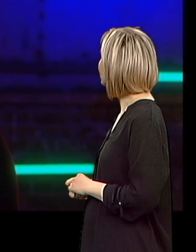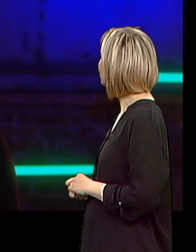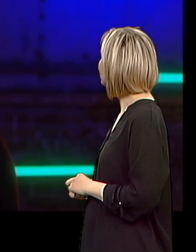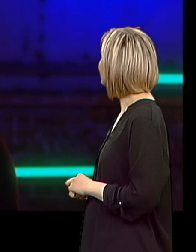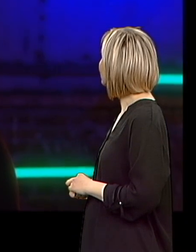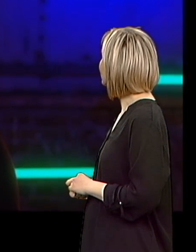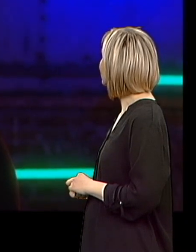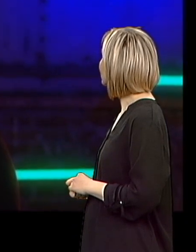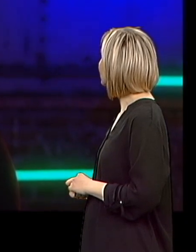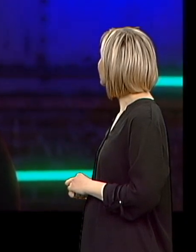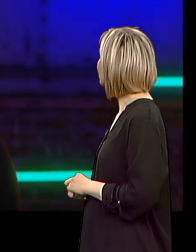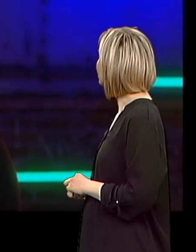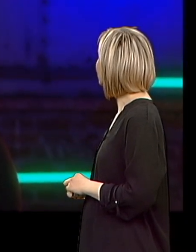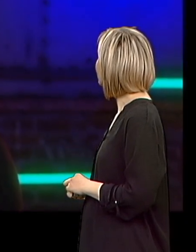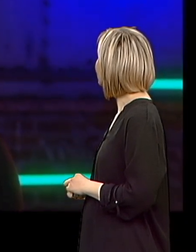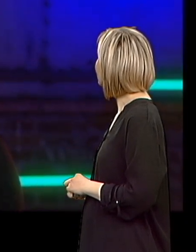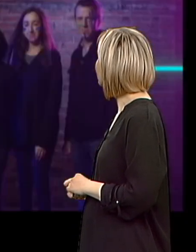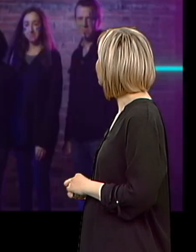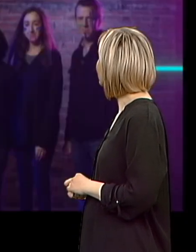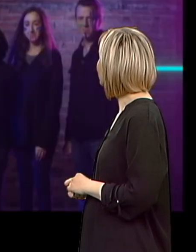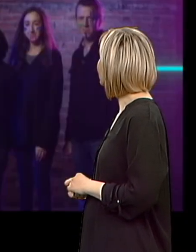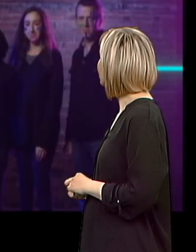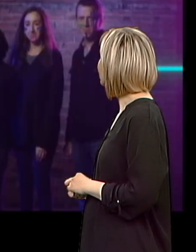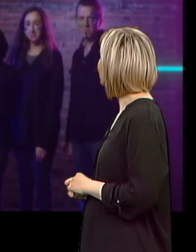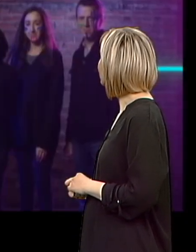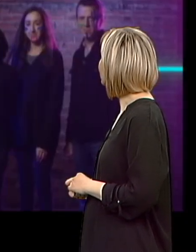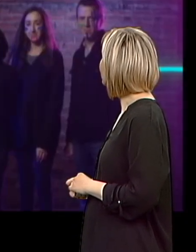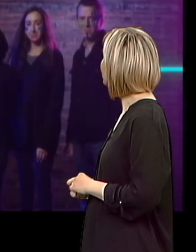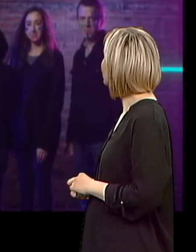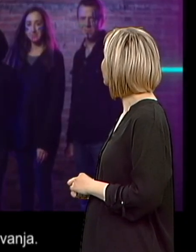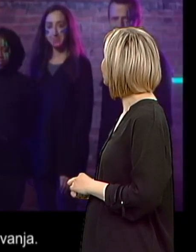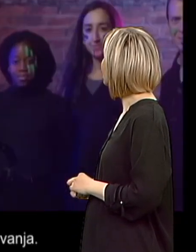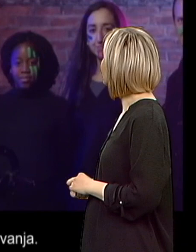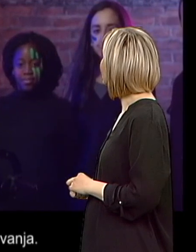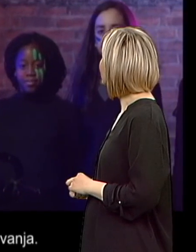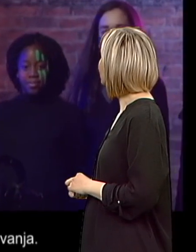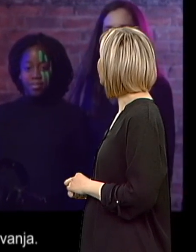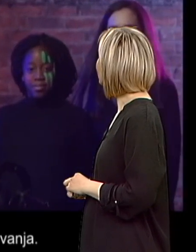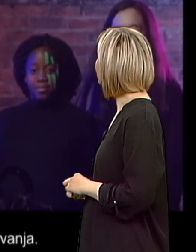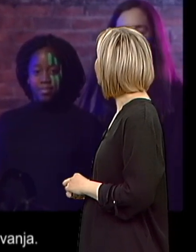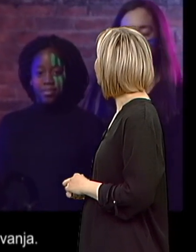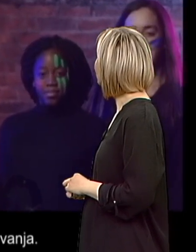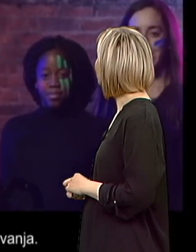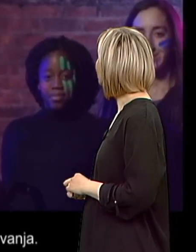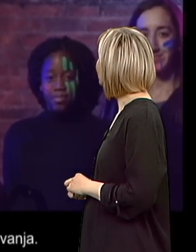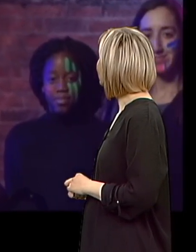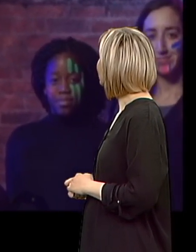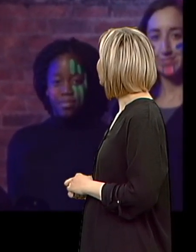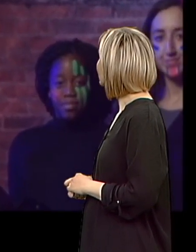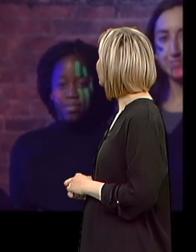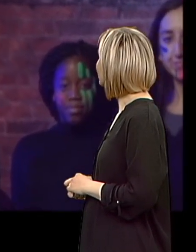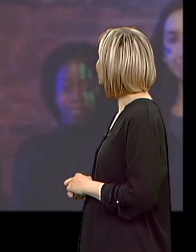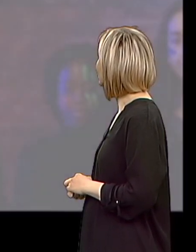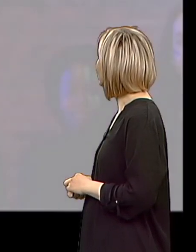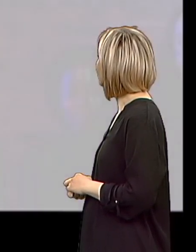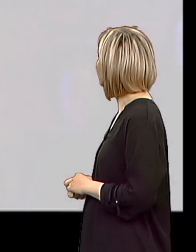up time. Shine your light time. With your help, we can raise awareness and increase support for research in the